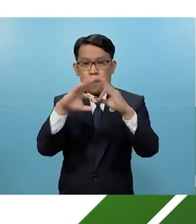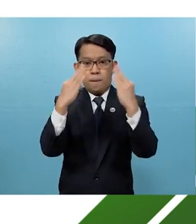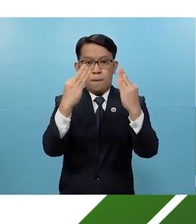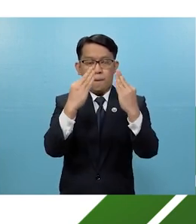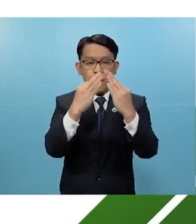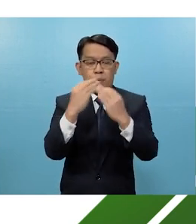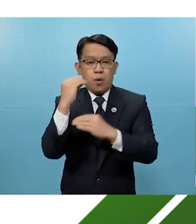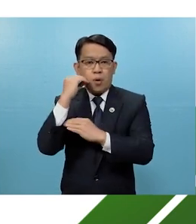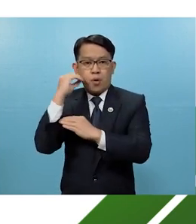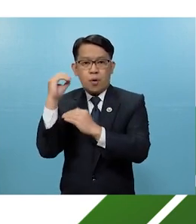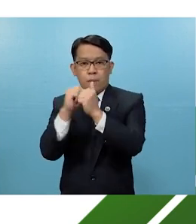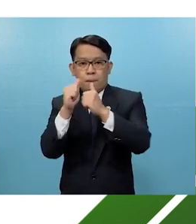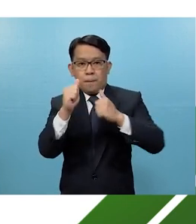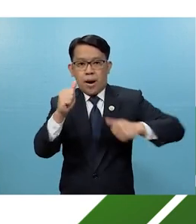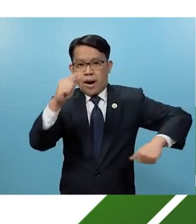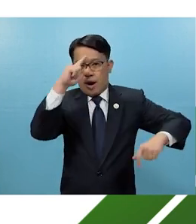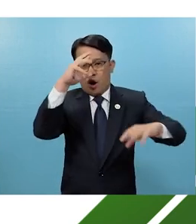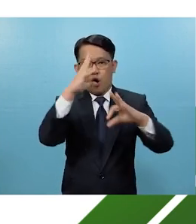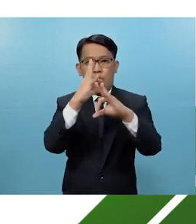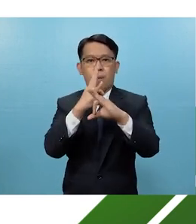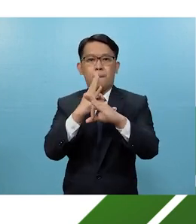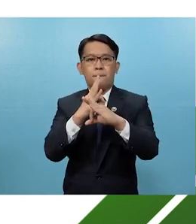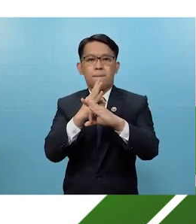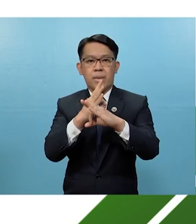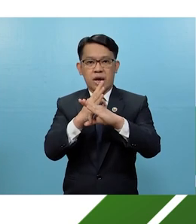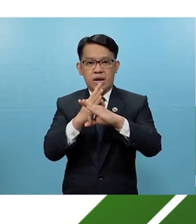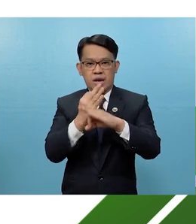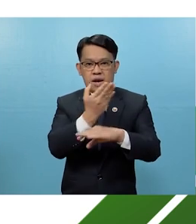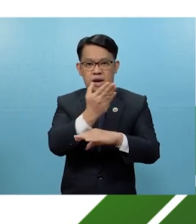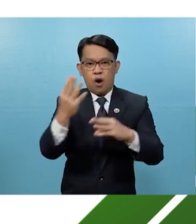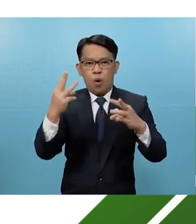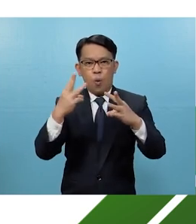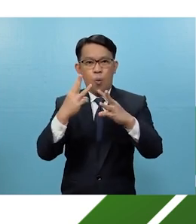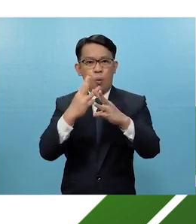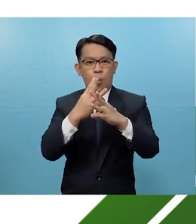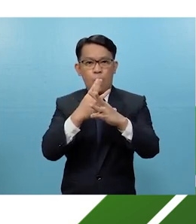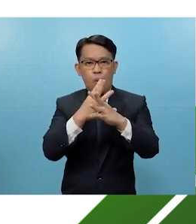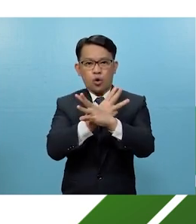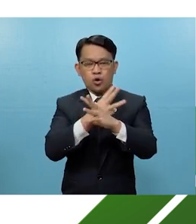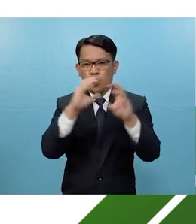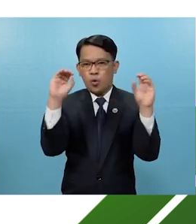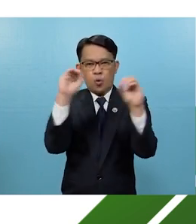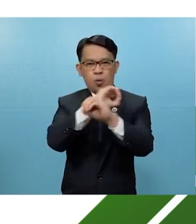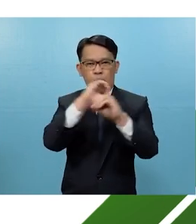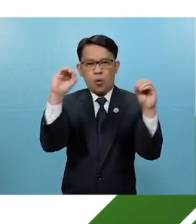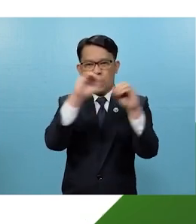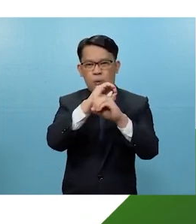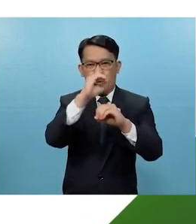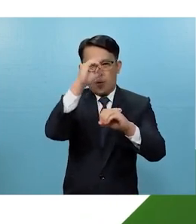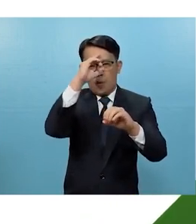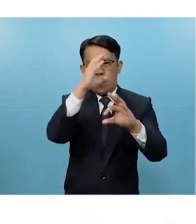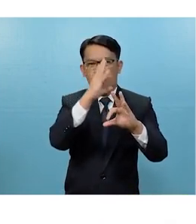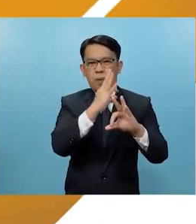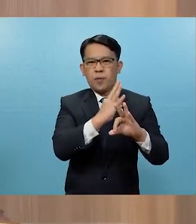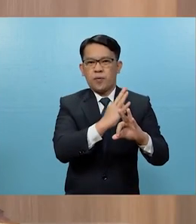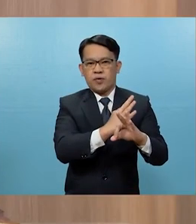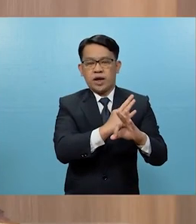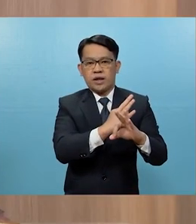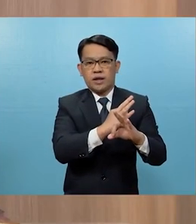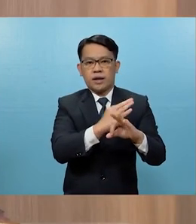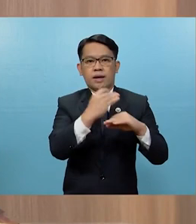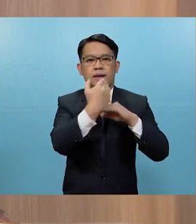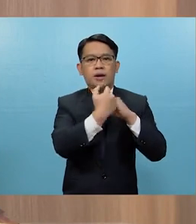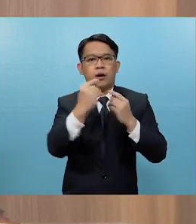tumalikod na sa pananampalataya, at siya ay masahulpa sa isang walang pananampalataya. Mga